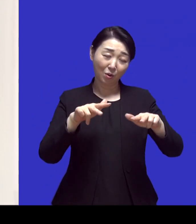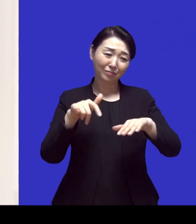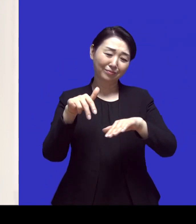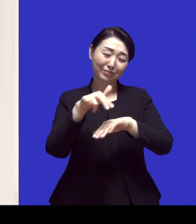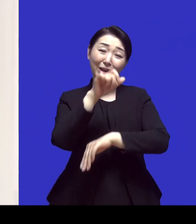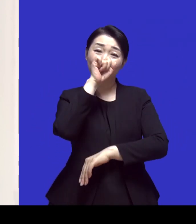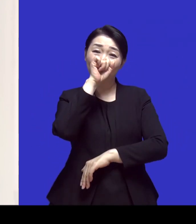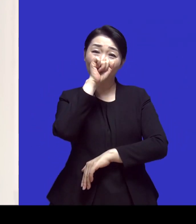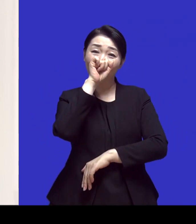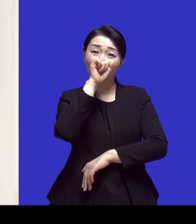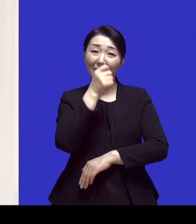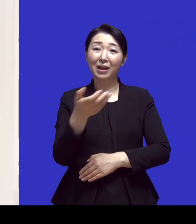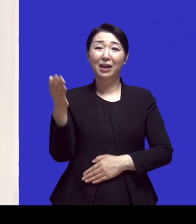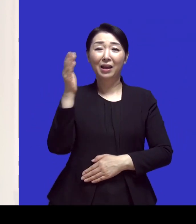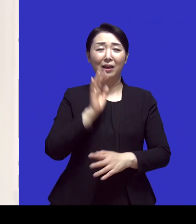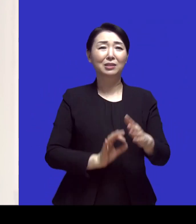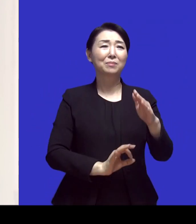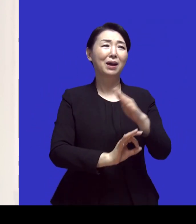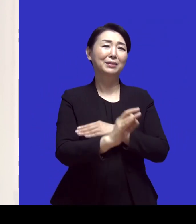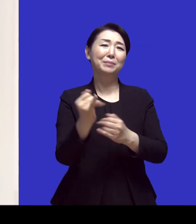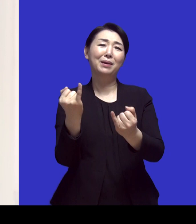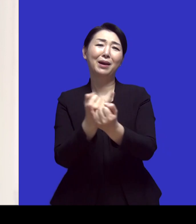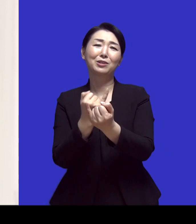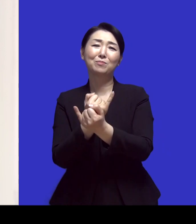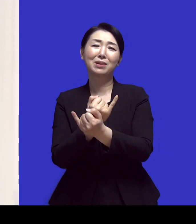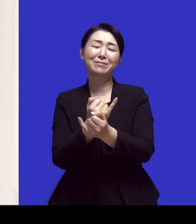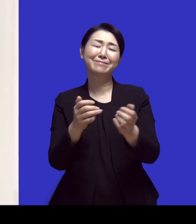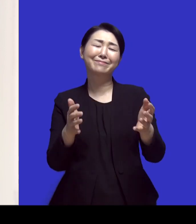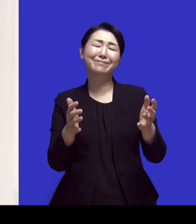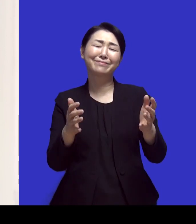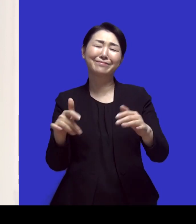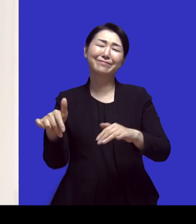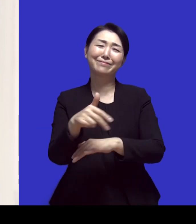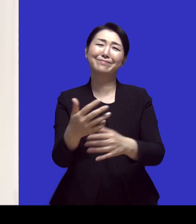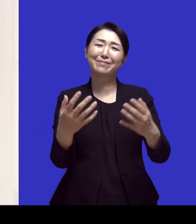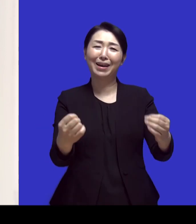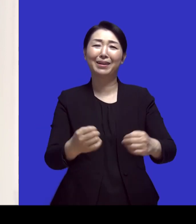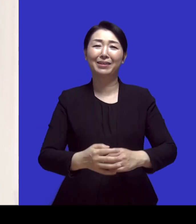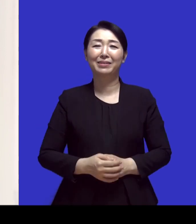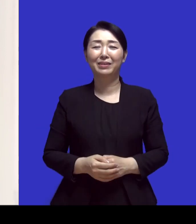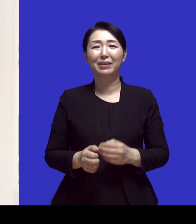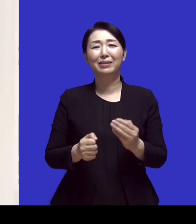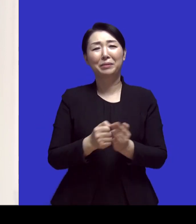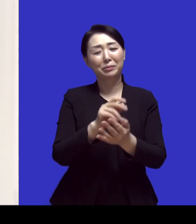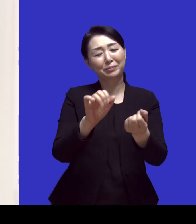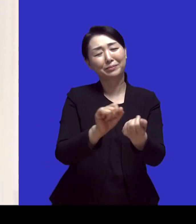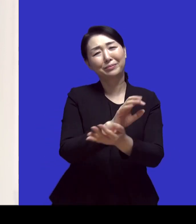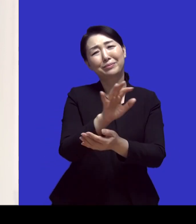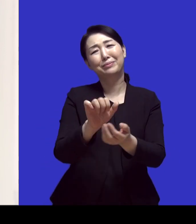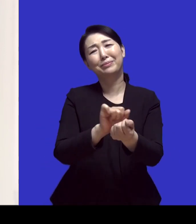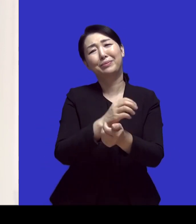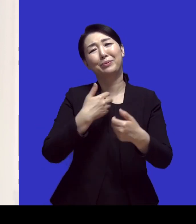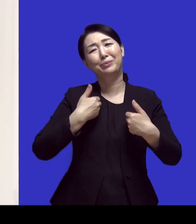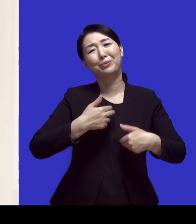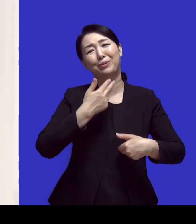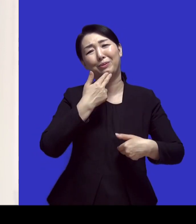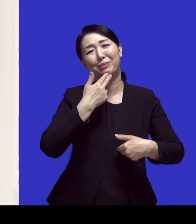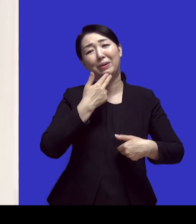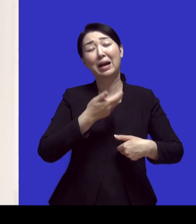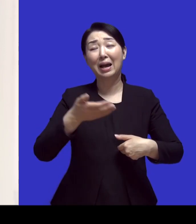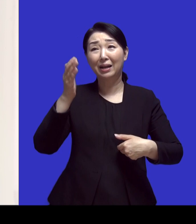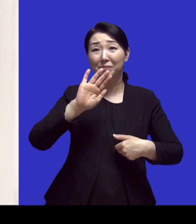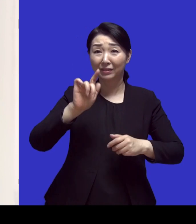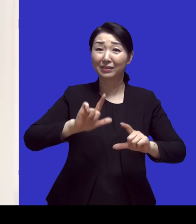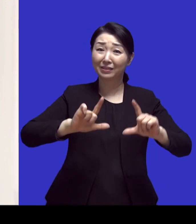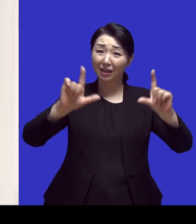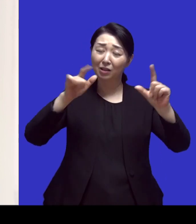다 좋은데 아침에 그 아주머니들께서 많이 다니셔가지고 좀 약간 시끄러운 게 안 좋았는데 그날은